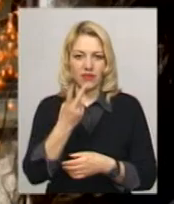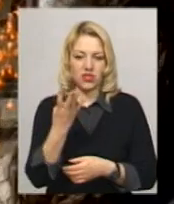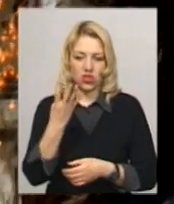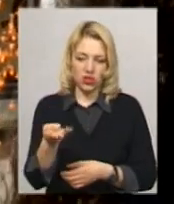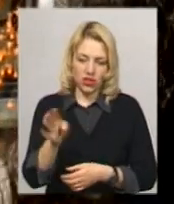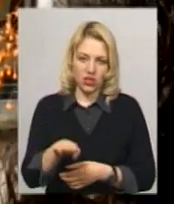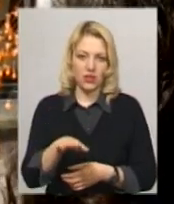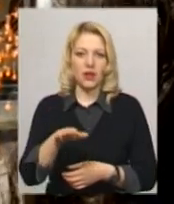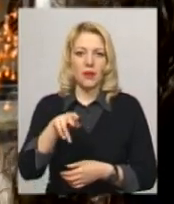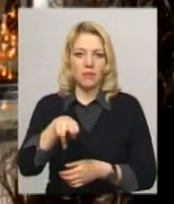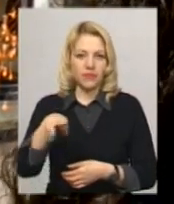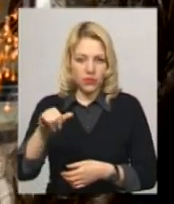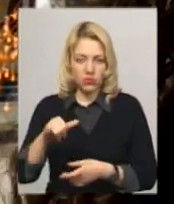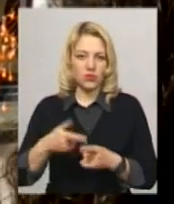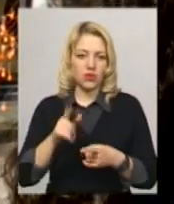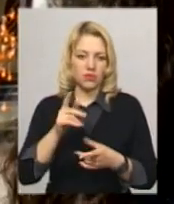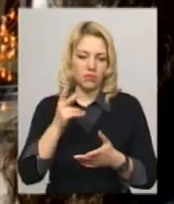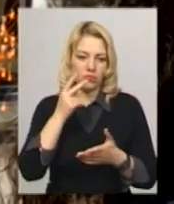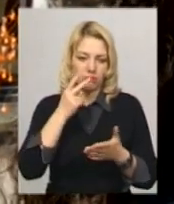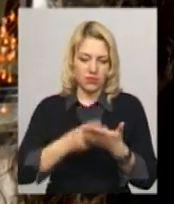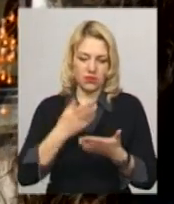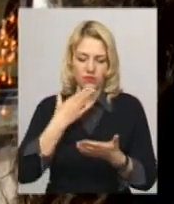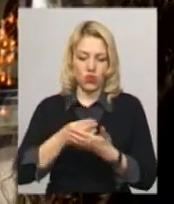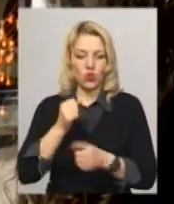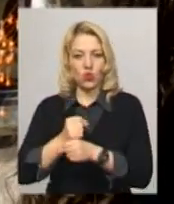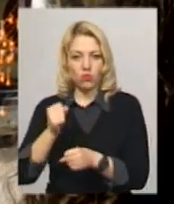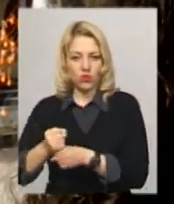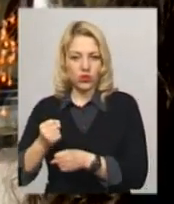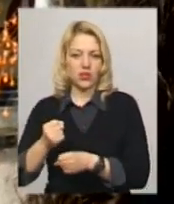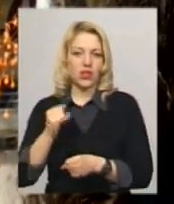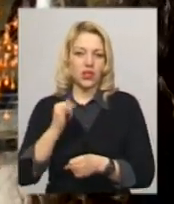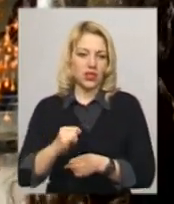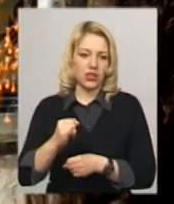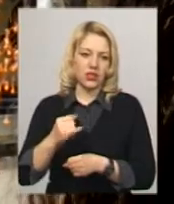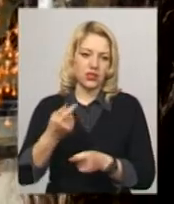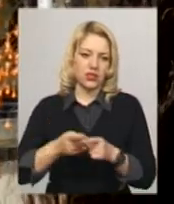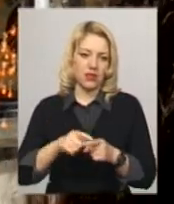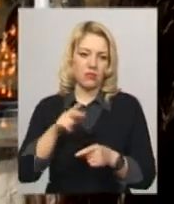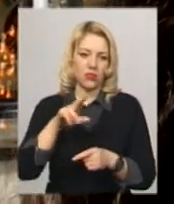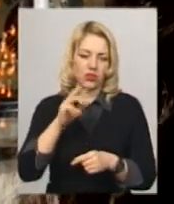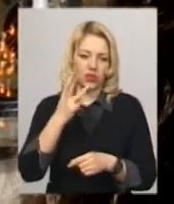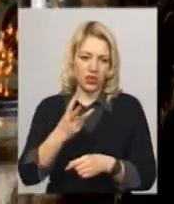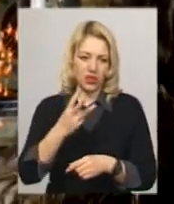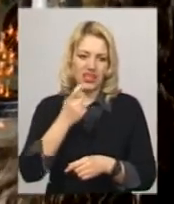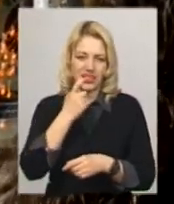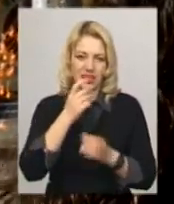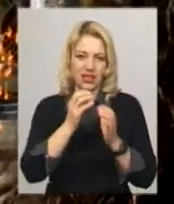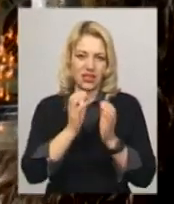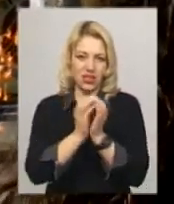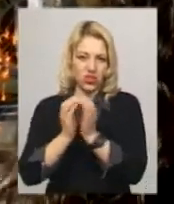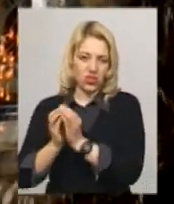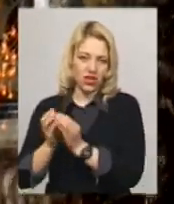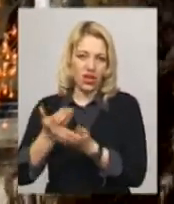себе роботами. Це по три яєчка від